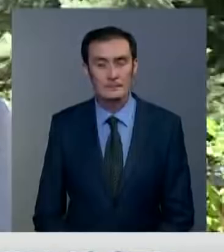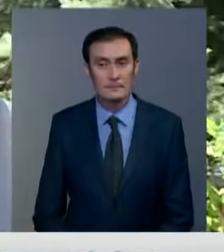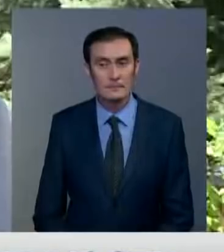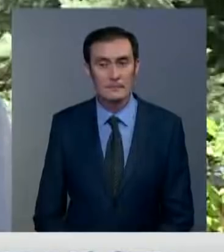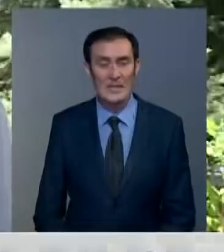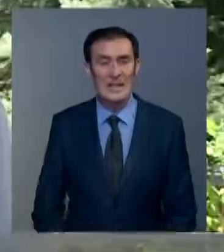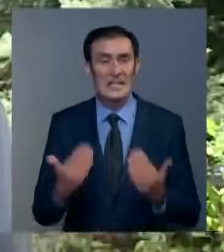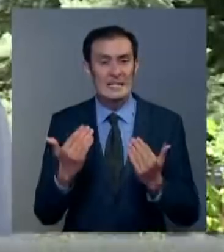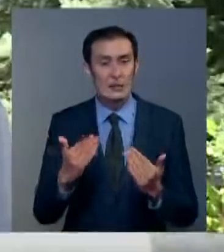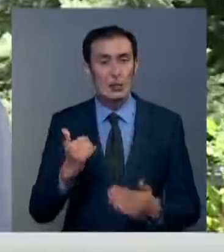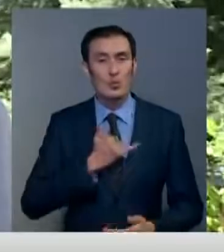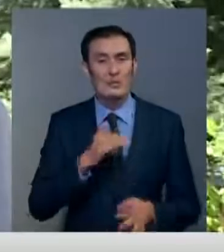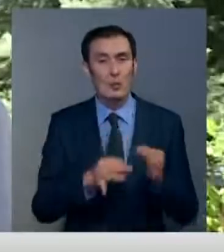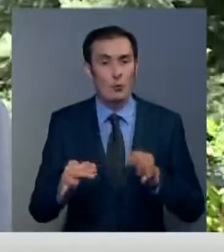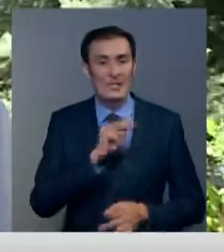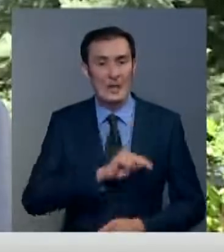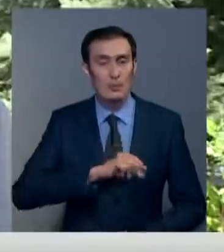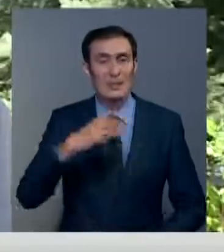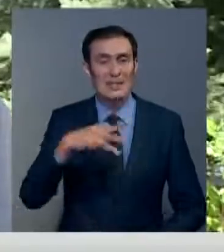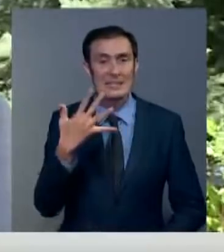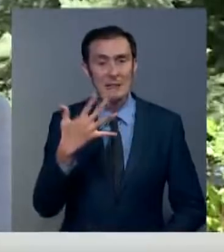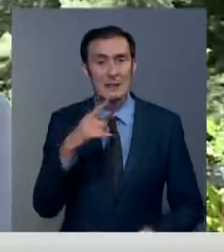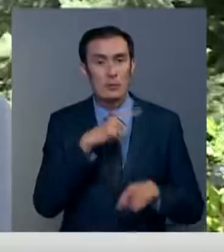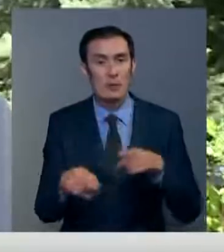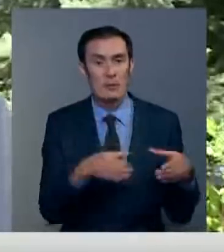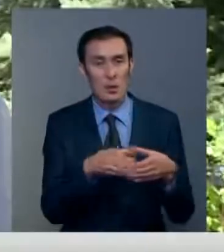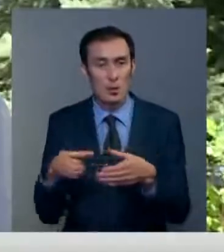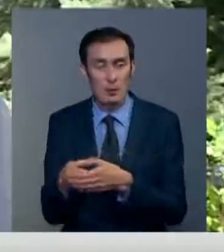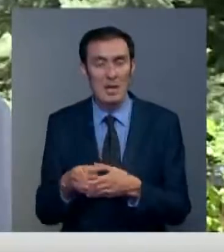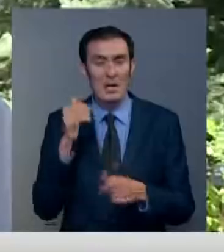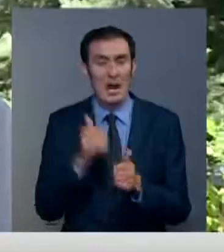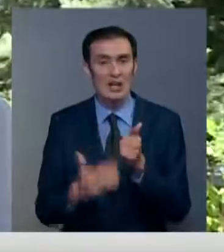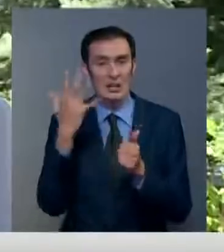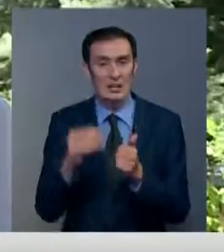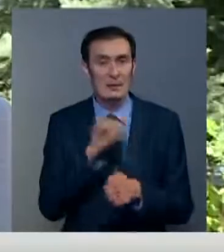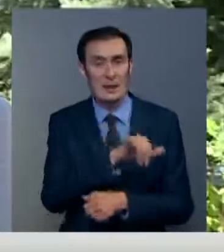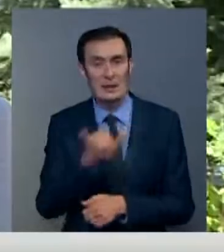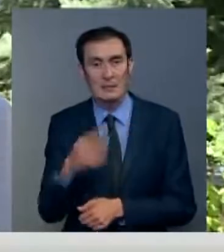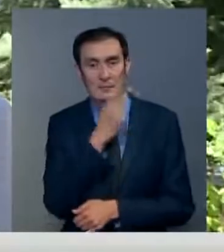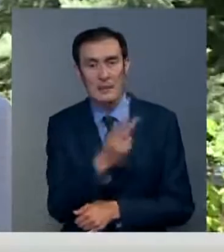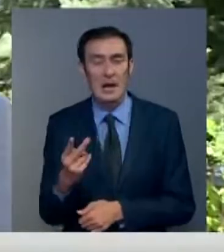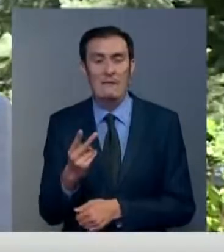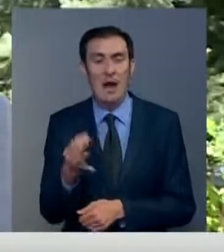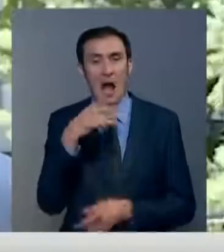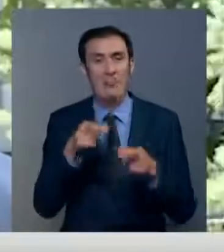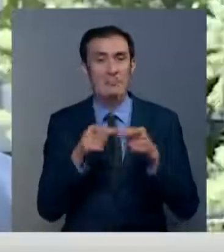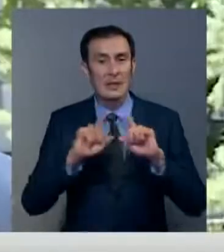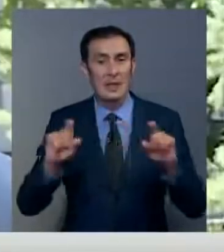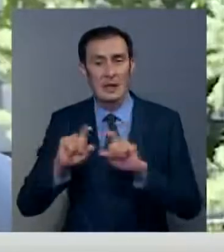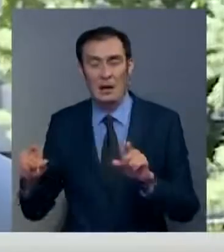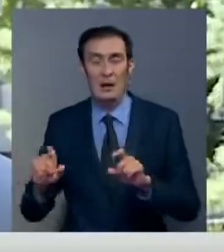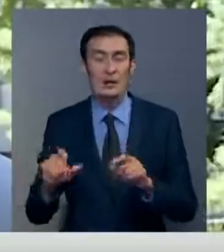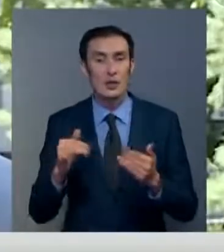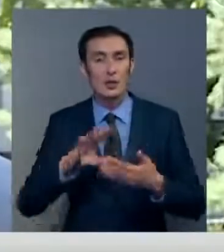На сегодня в области работает 35 мобильных групп. Они на ежедневной основе проводят рейды по аптекам региона, дают свои